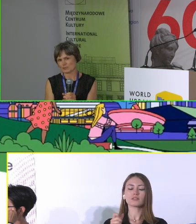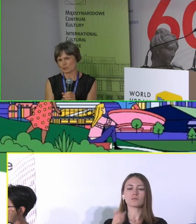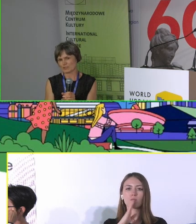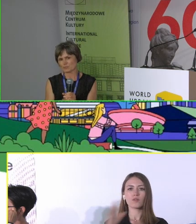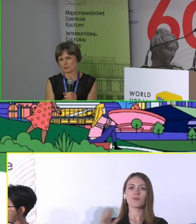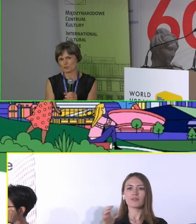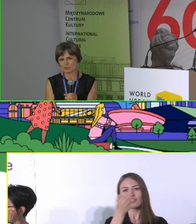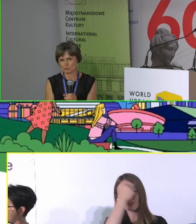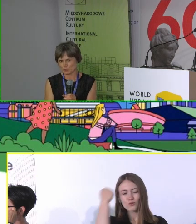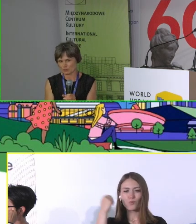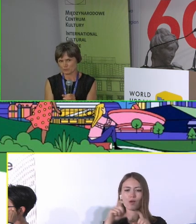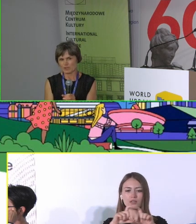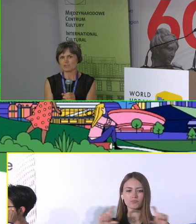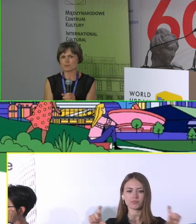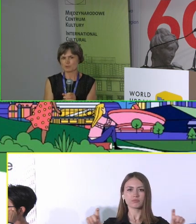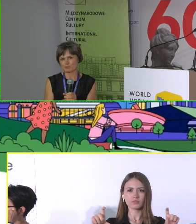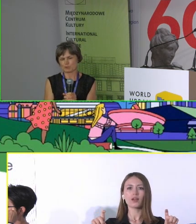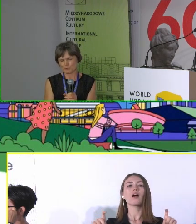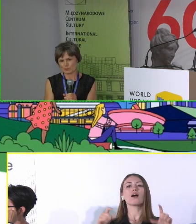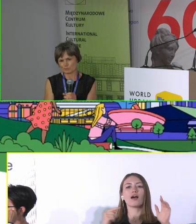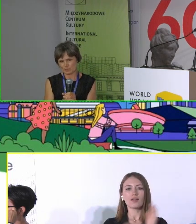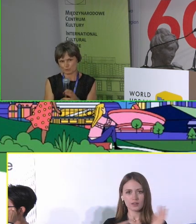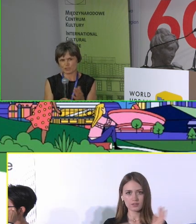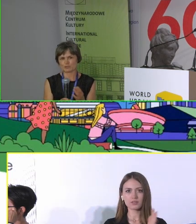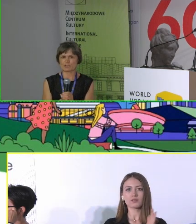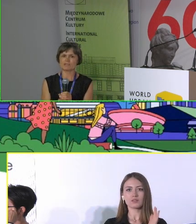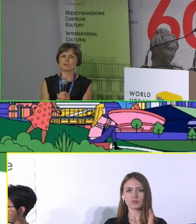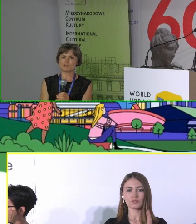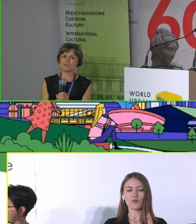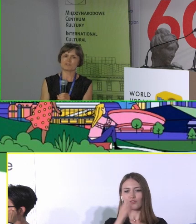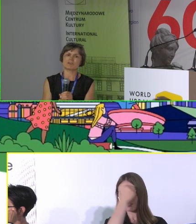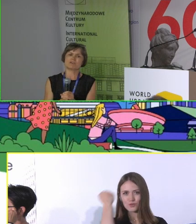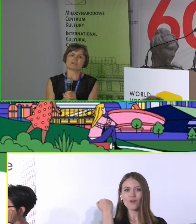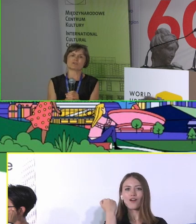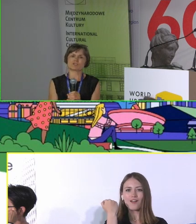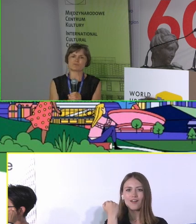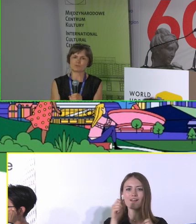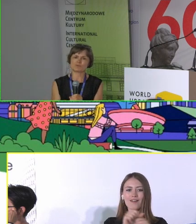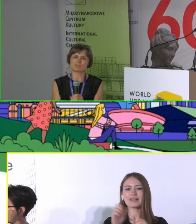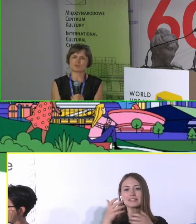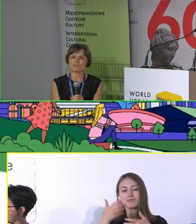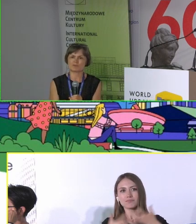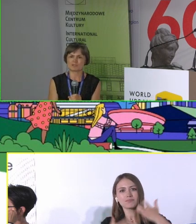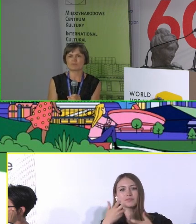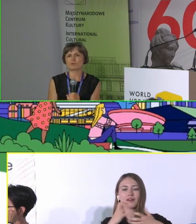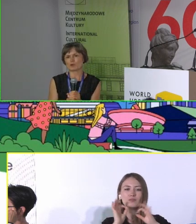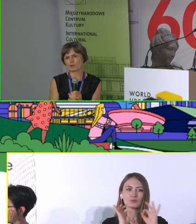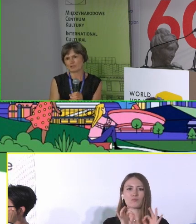prostopadłościanów. I te prostopadłościany szklane, one świetnie korespondują z naszymi zabytkami pokopalnianymi.